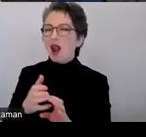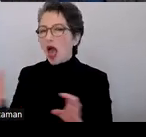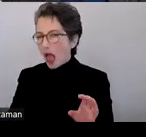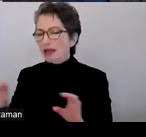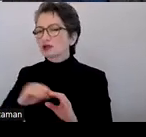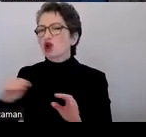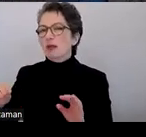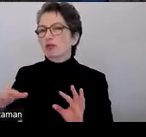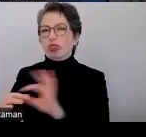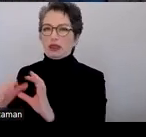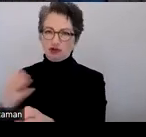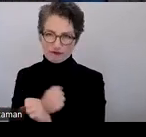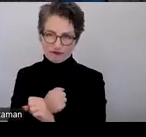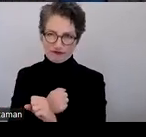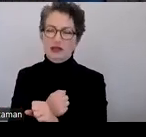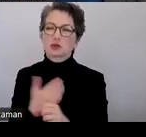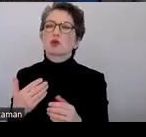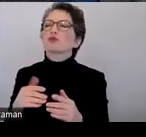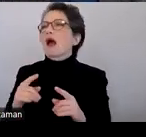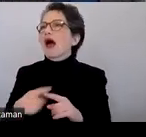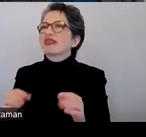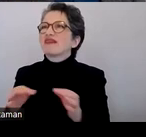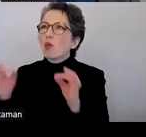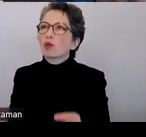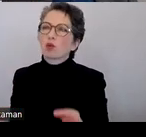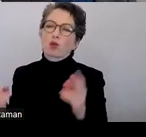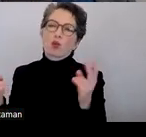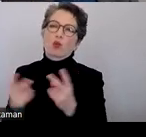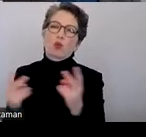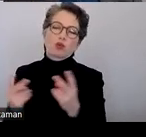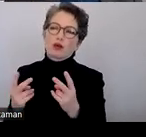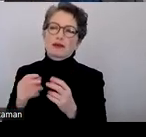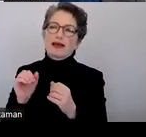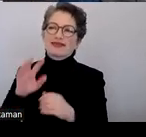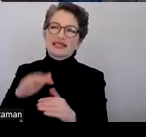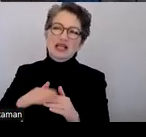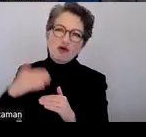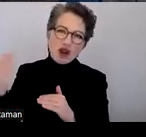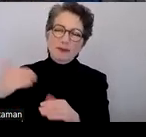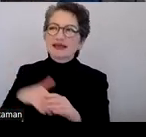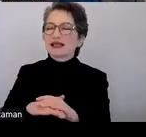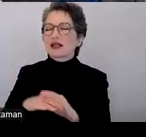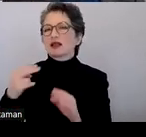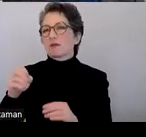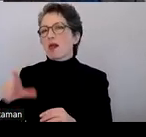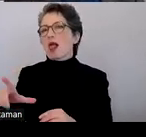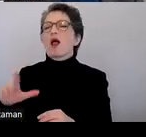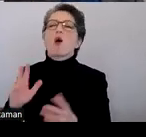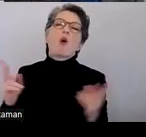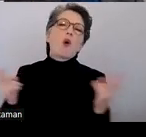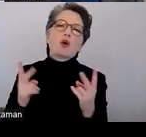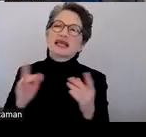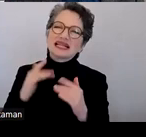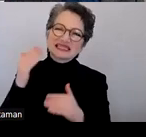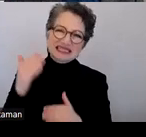führt. Sei es nun eine weitere Folie oder ein Text, den aufklappen kann in HTML oder eine Webseite, auf die ich